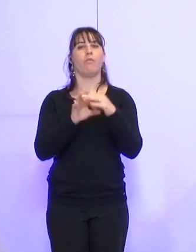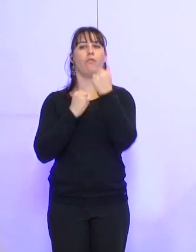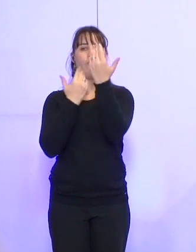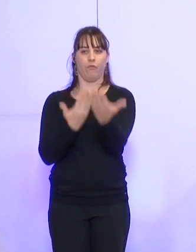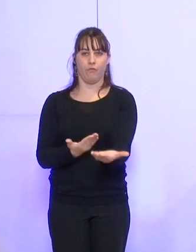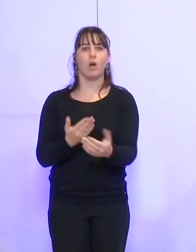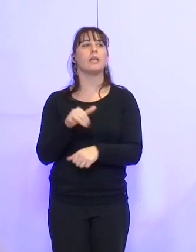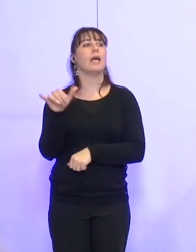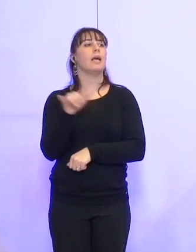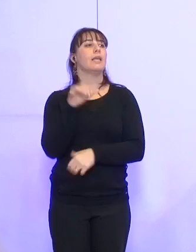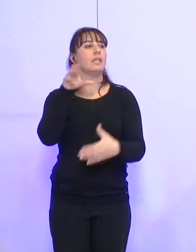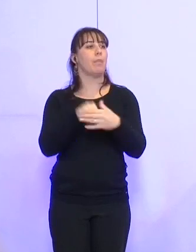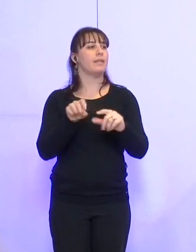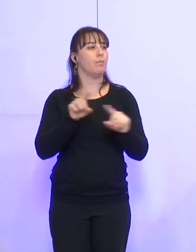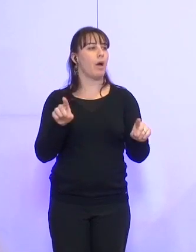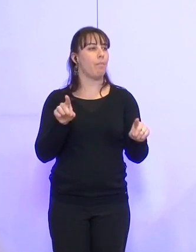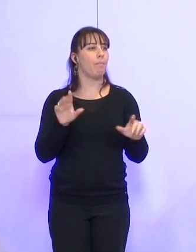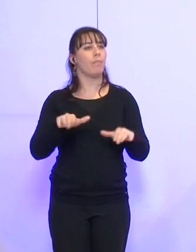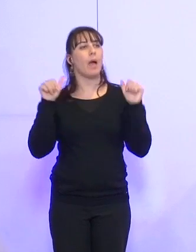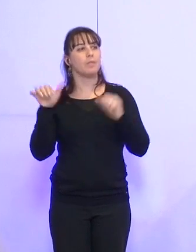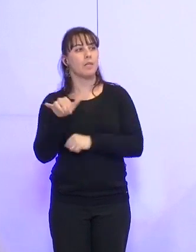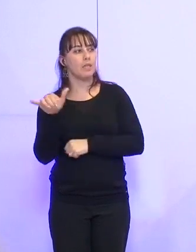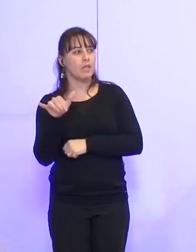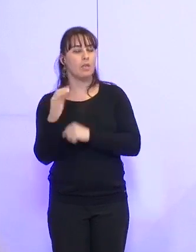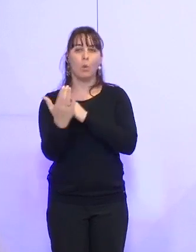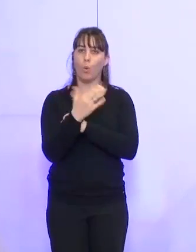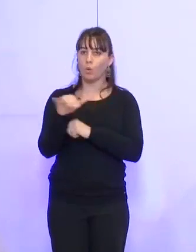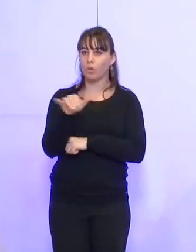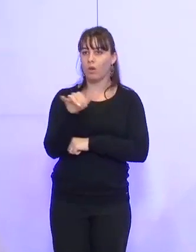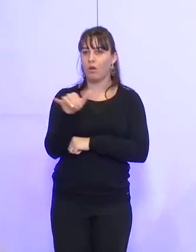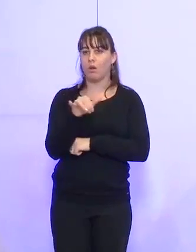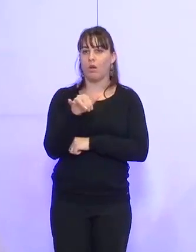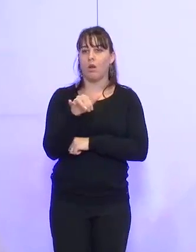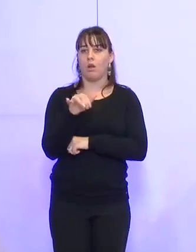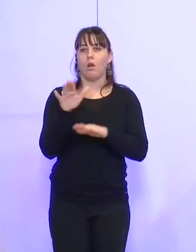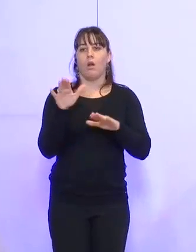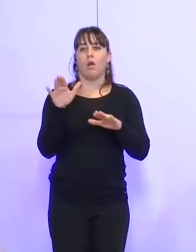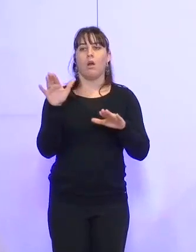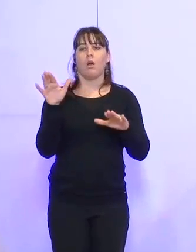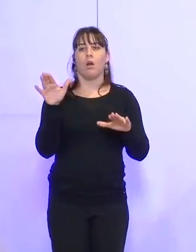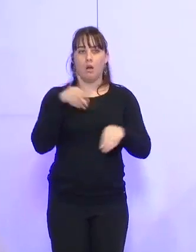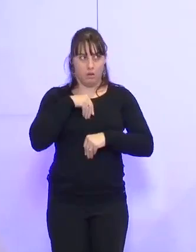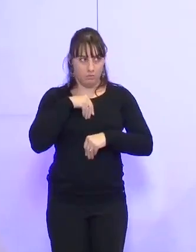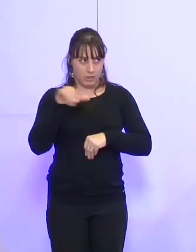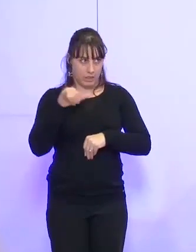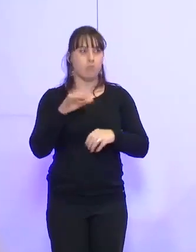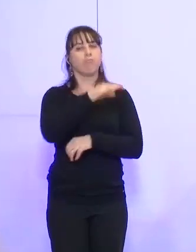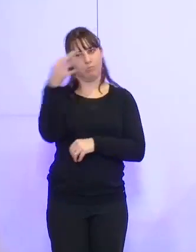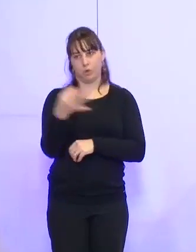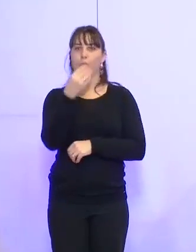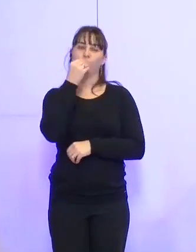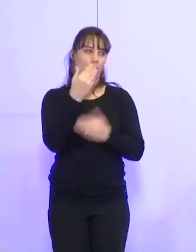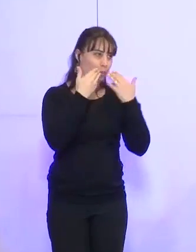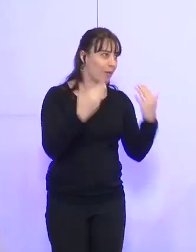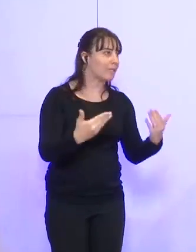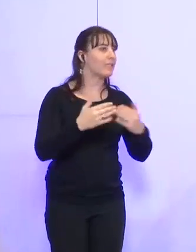Qui ne prend pas part au vote ? Qui ne'abstient ? Qui vote contre ? Qui est pour ? Unanimité. Je